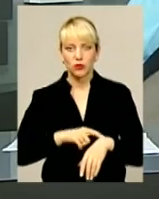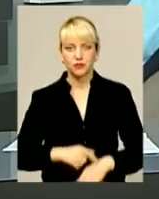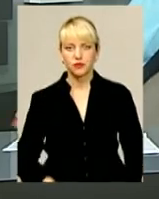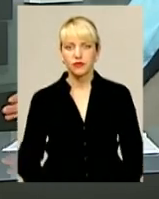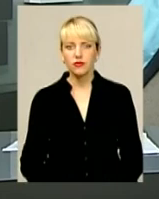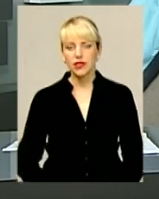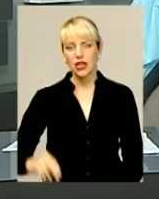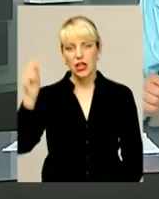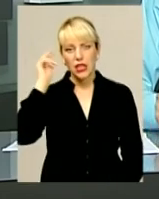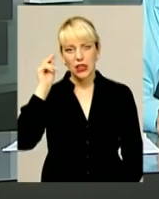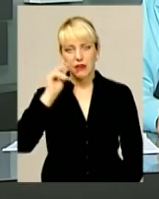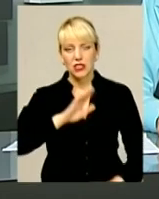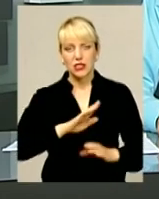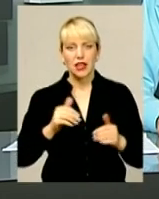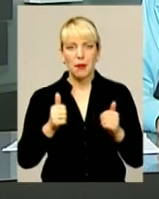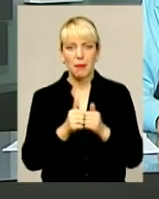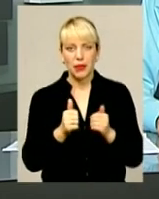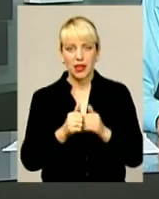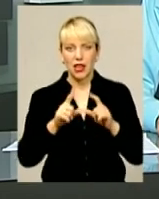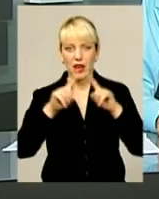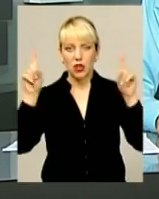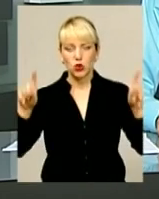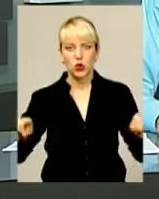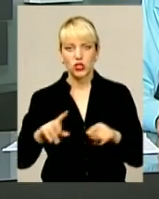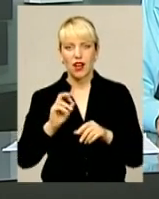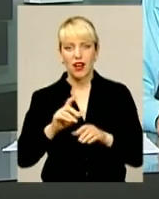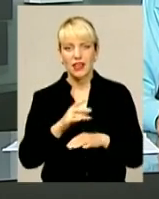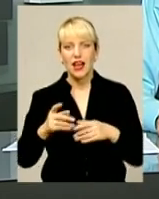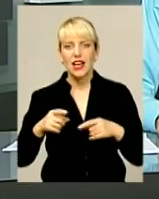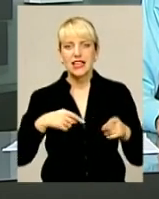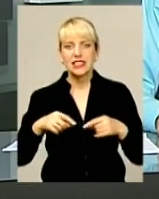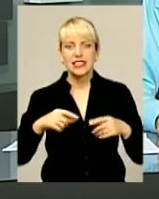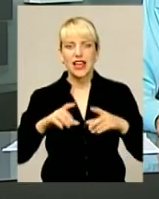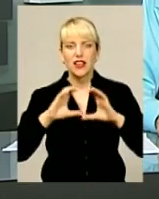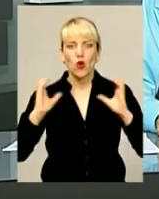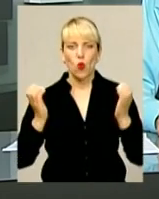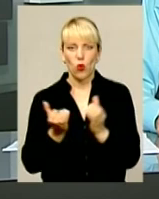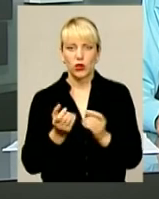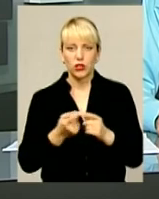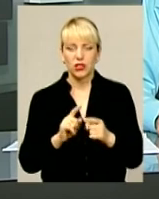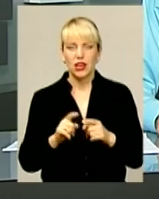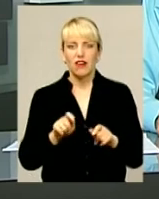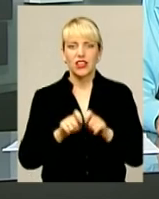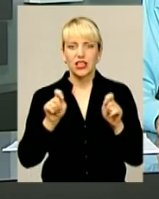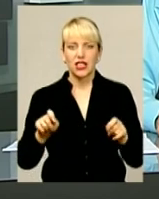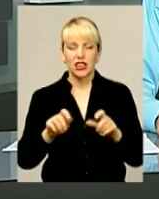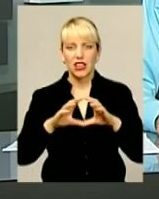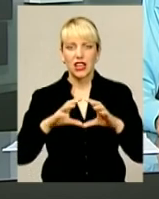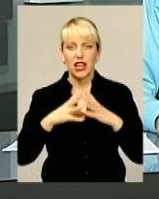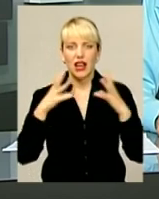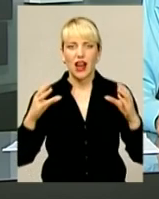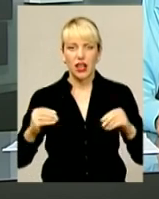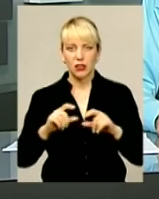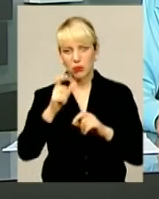Навчання не біля дошки, а на стадіоні. У Хмельницькому відкрили обласну академію регбі. Майстерність гри у ній безкоштовно